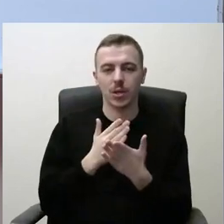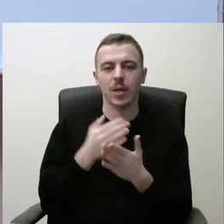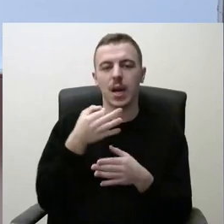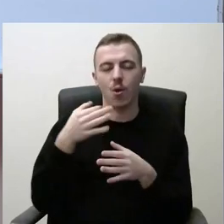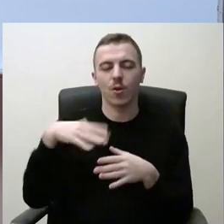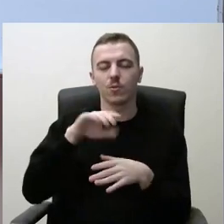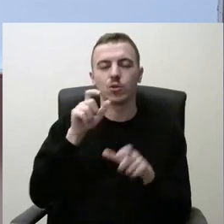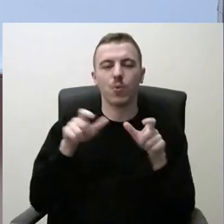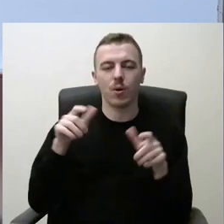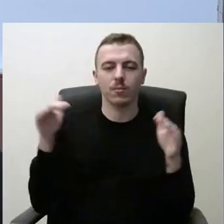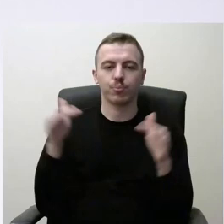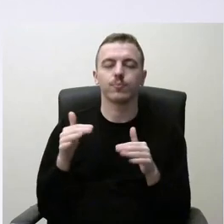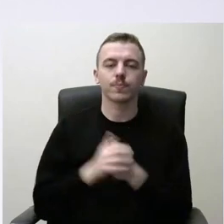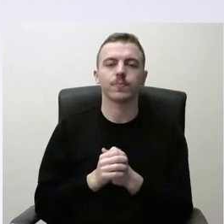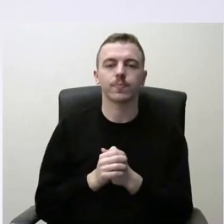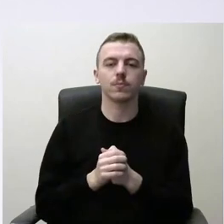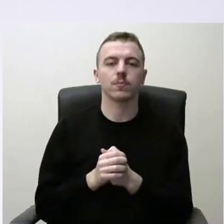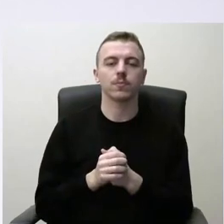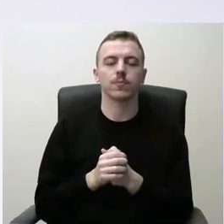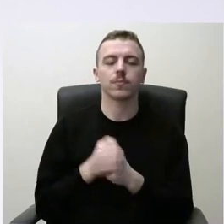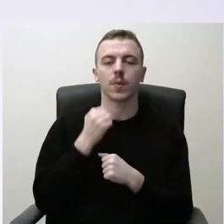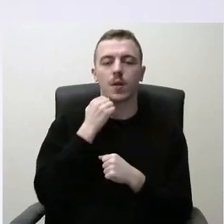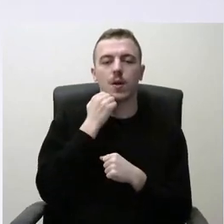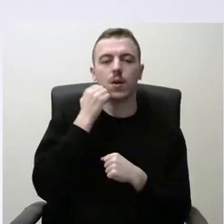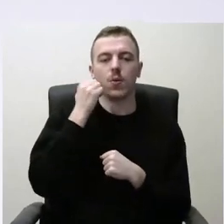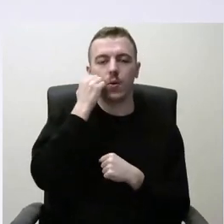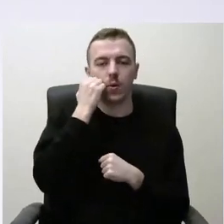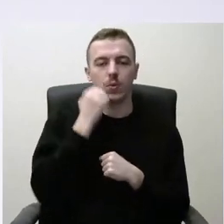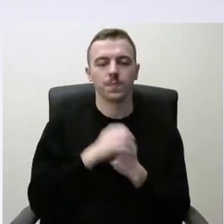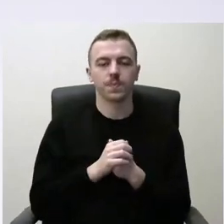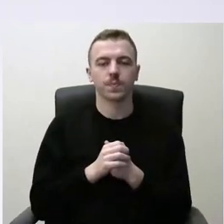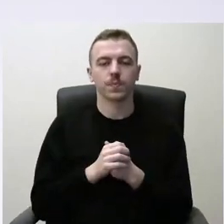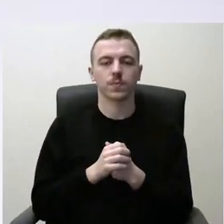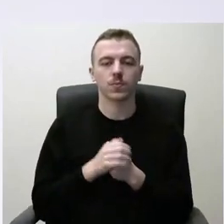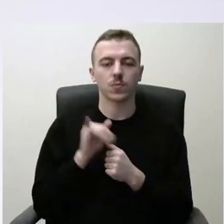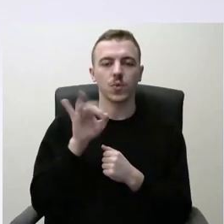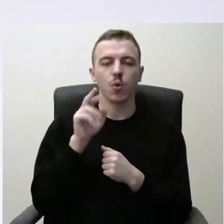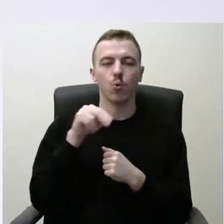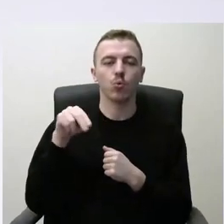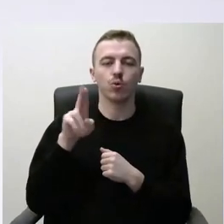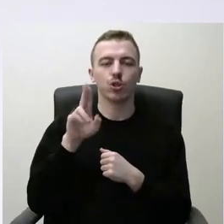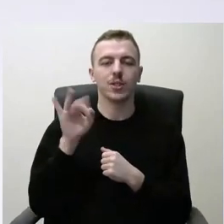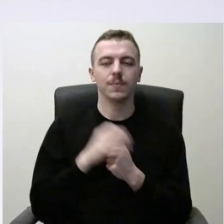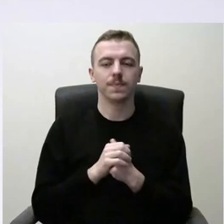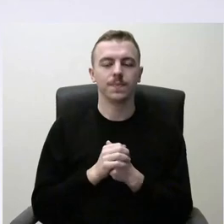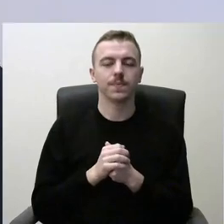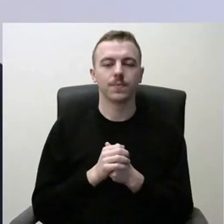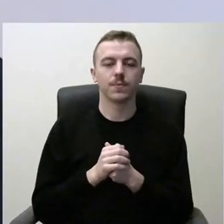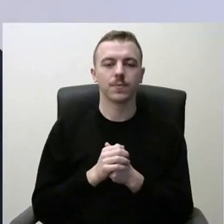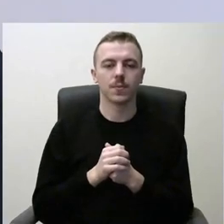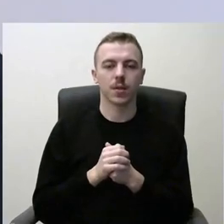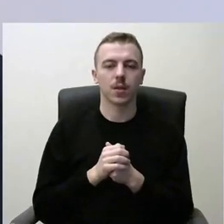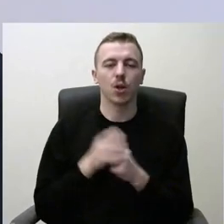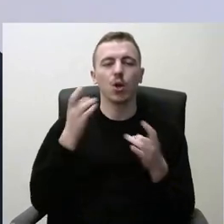žmonių būriu. Dėkuoju. Pone Jokuži. Na, kultūrinis